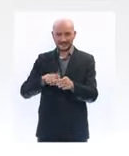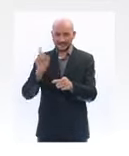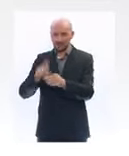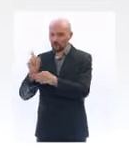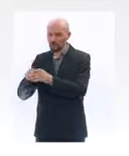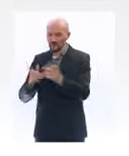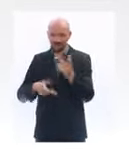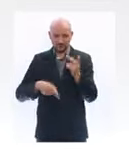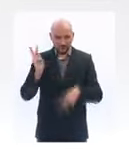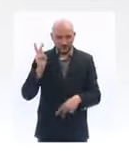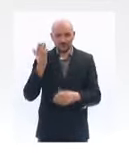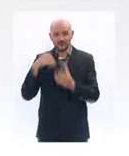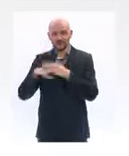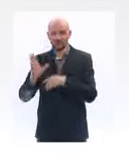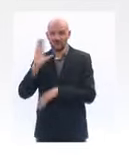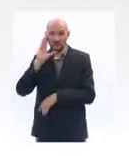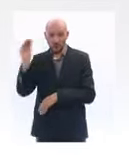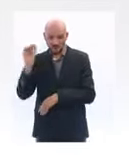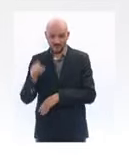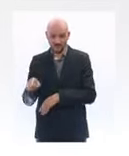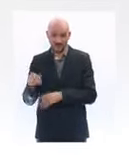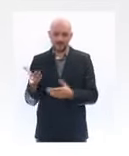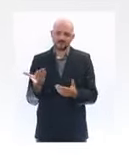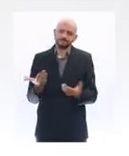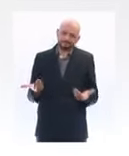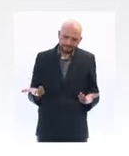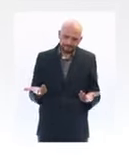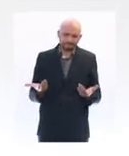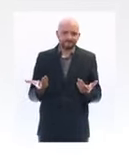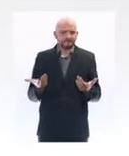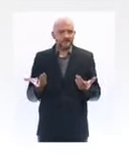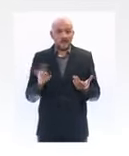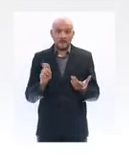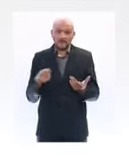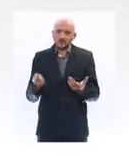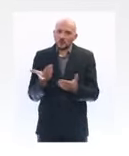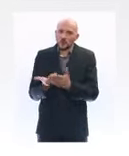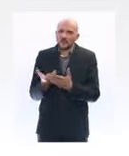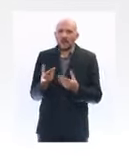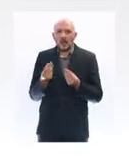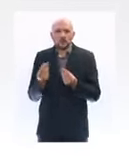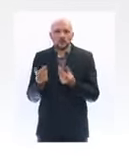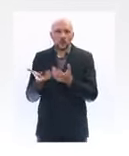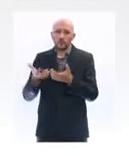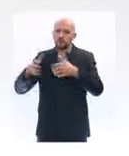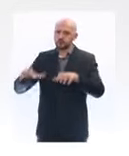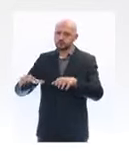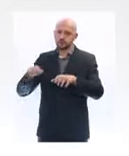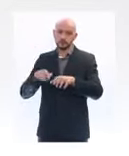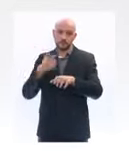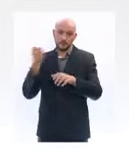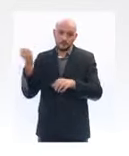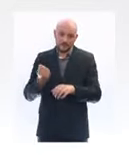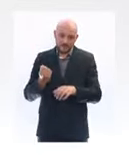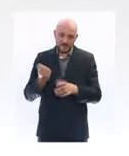généralement plus faible en lycées professionnels. C'est typiquement le cas où il n'est vraiment pas souhaitable de créer des demi-groupes sauf exception. Quant au lycée